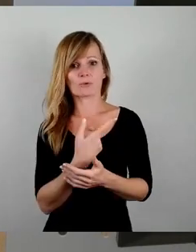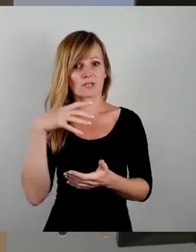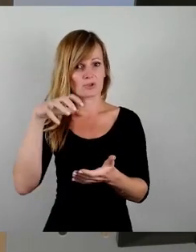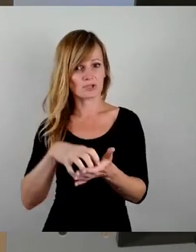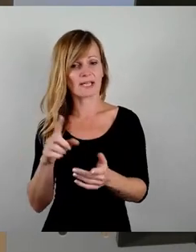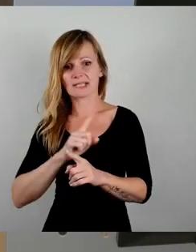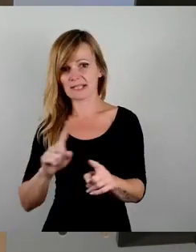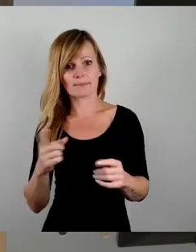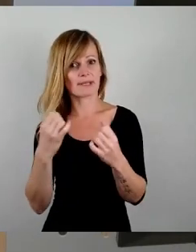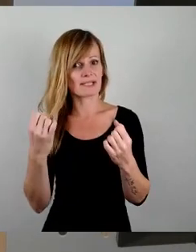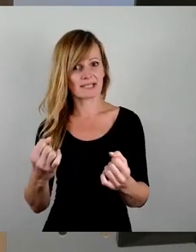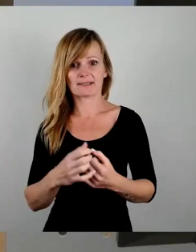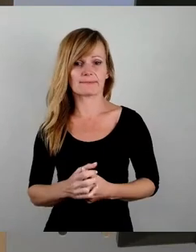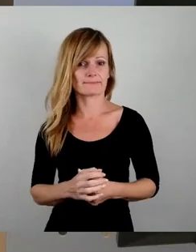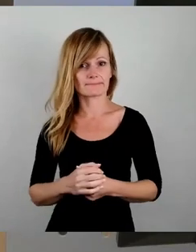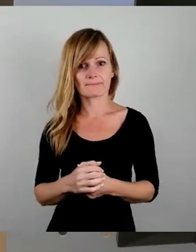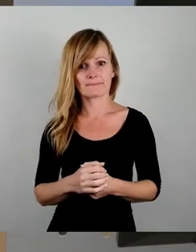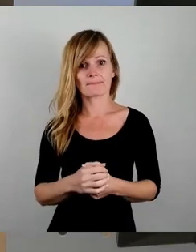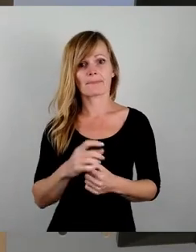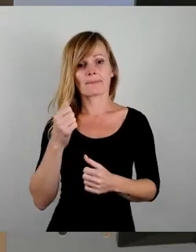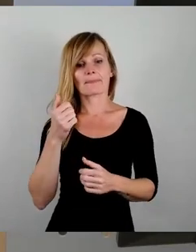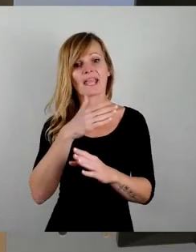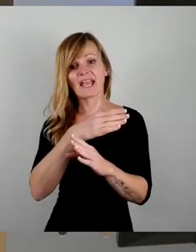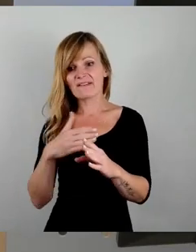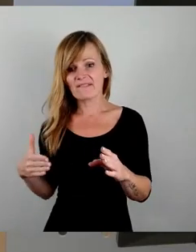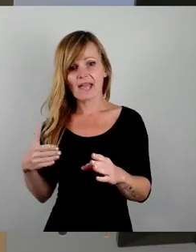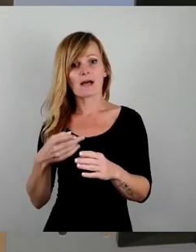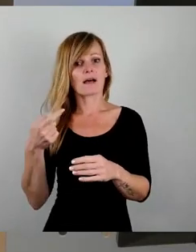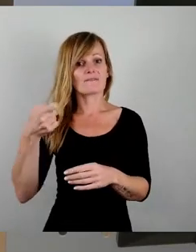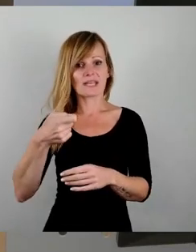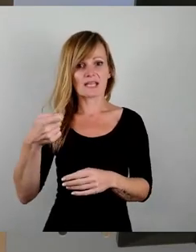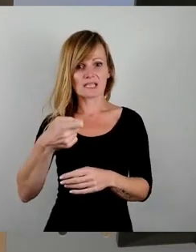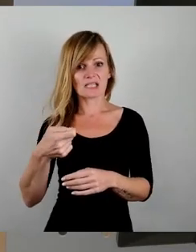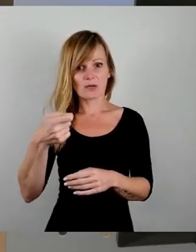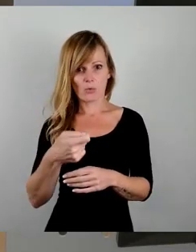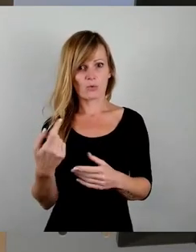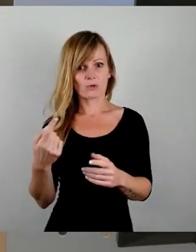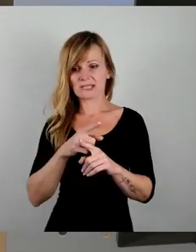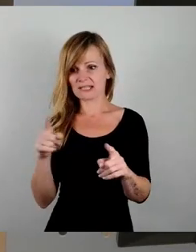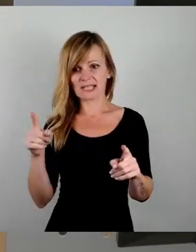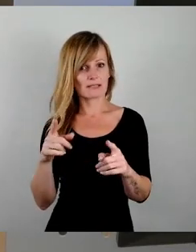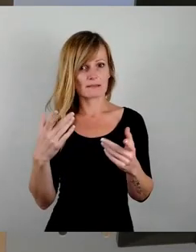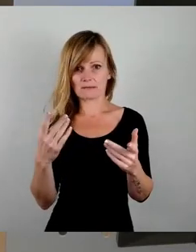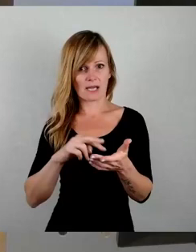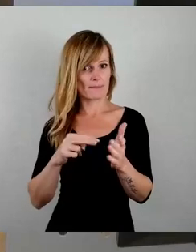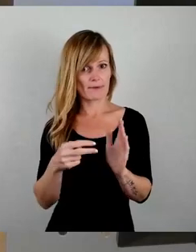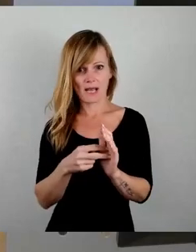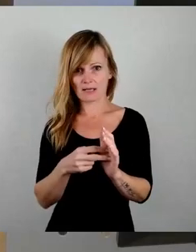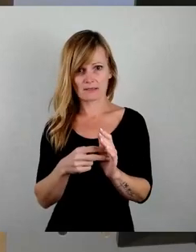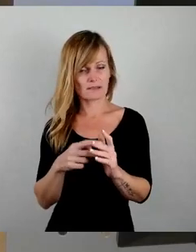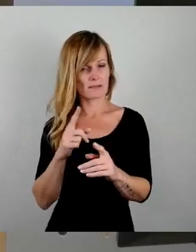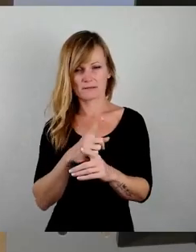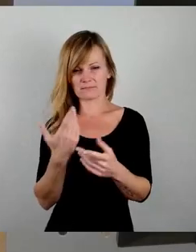sichergestellt ist. Eine Querfinanzierung in dem Sinne ist nicht vorgesehen, ist auch nicht üblich bei einer